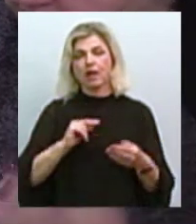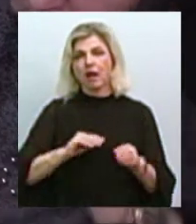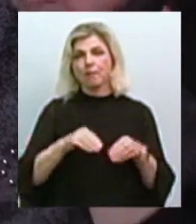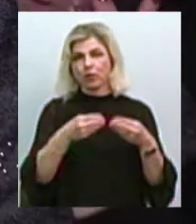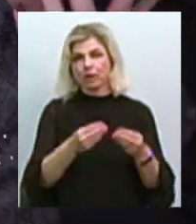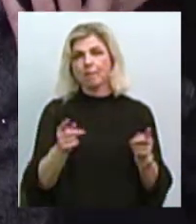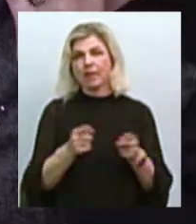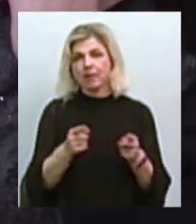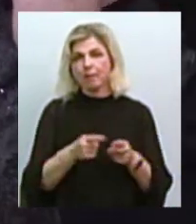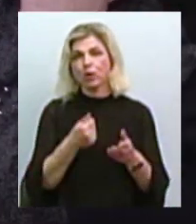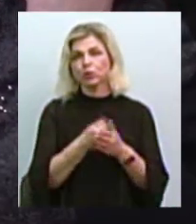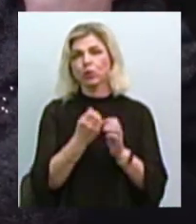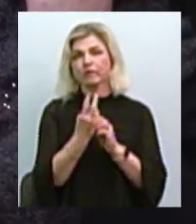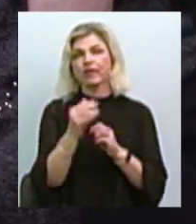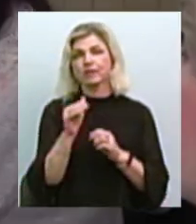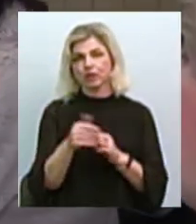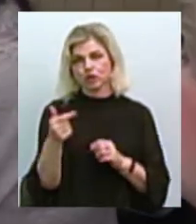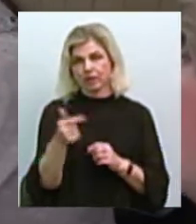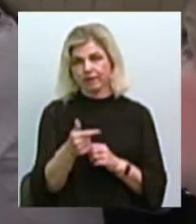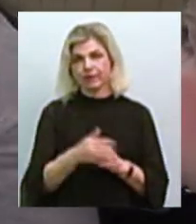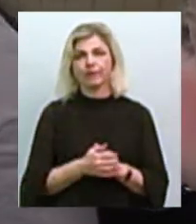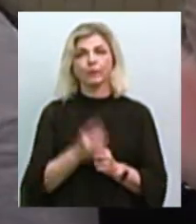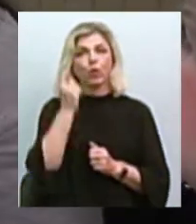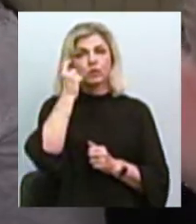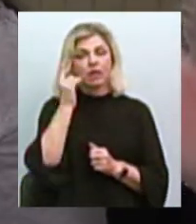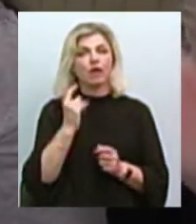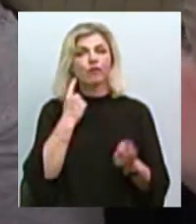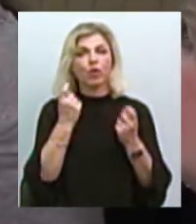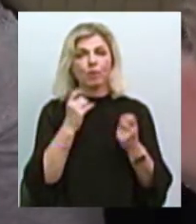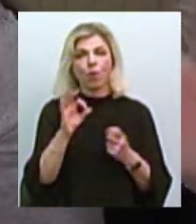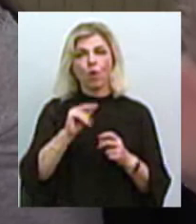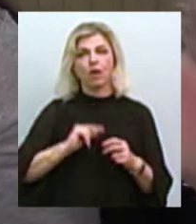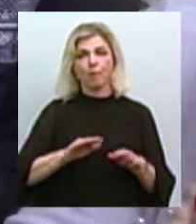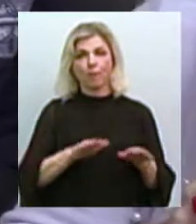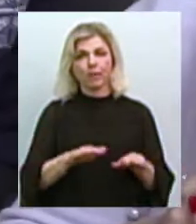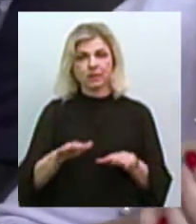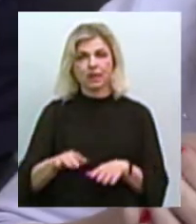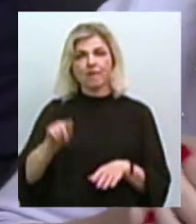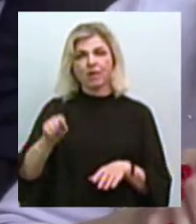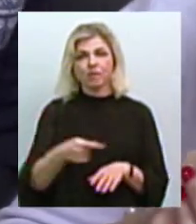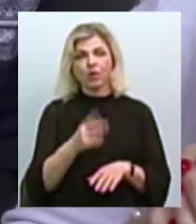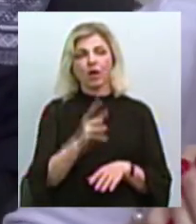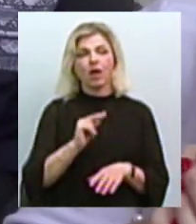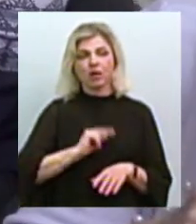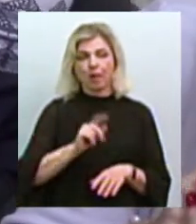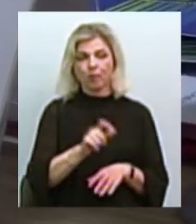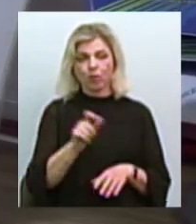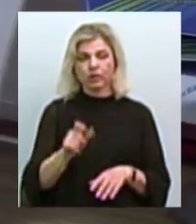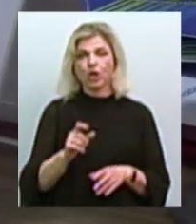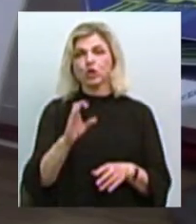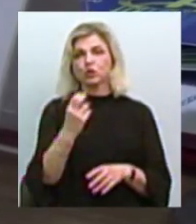від мінімальної до 12 тисяч гривень. Дізнатися інформацією щодо робочих місць, вимоги до претендентів, зміст соцпакету,